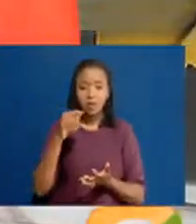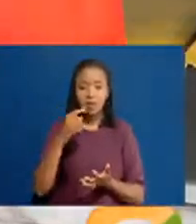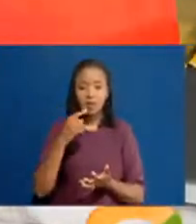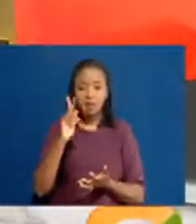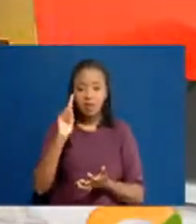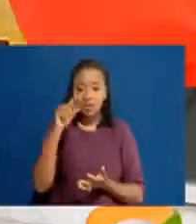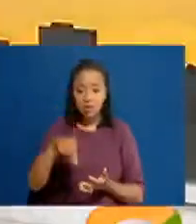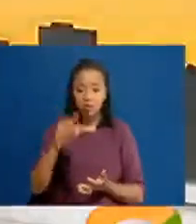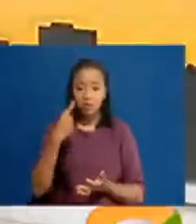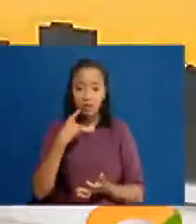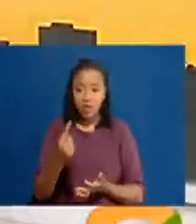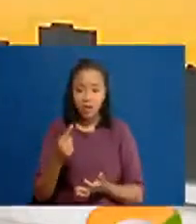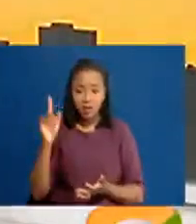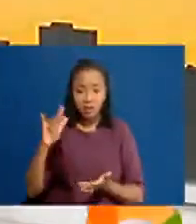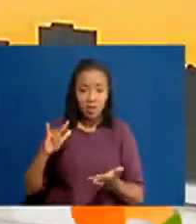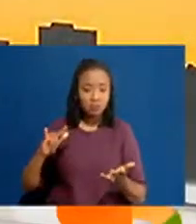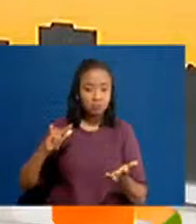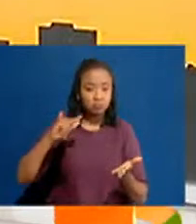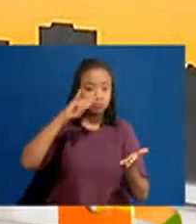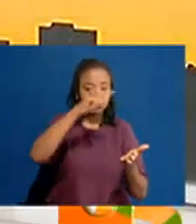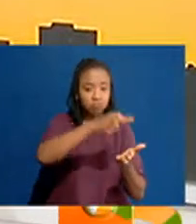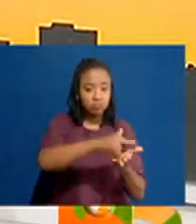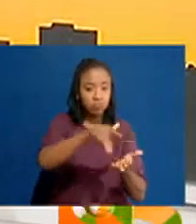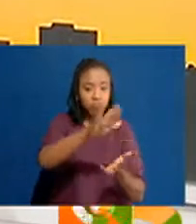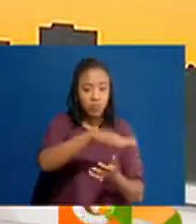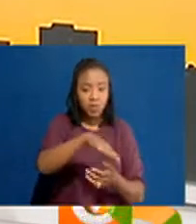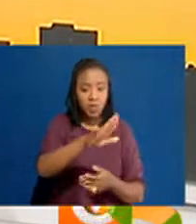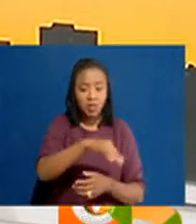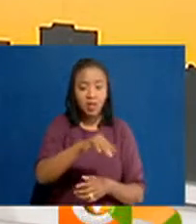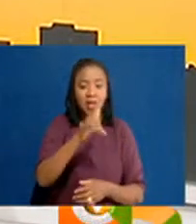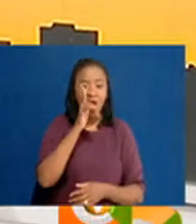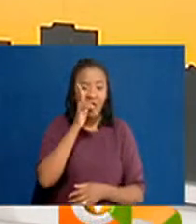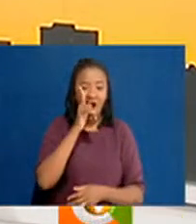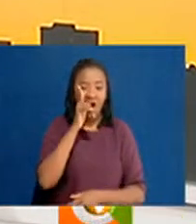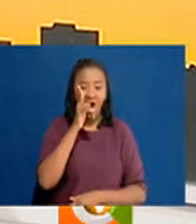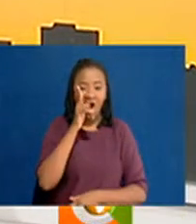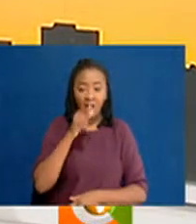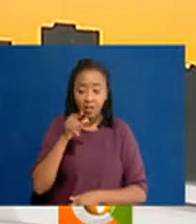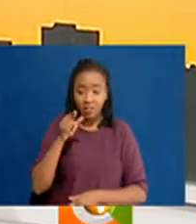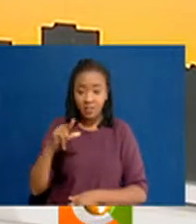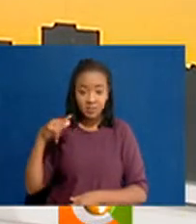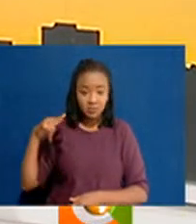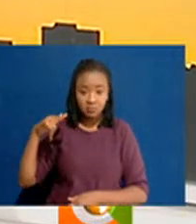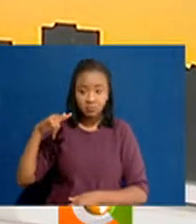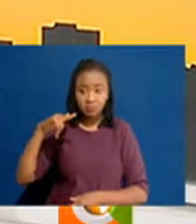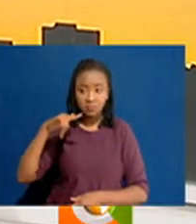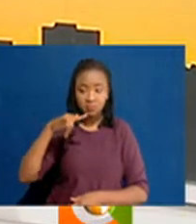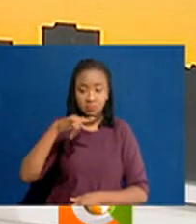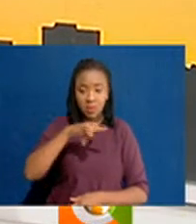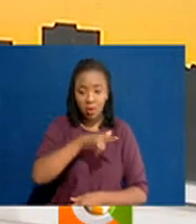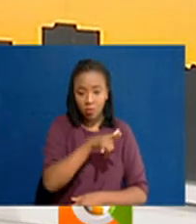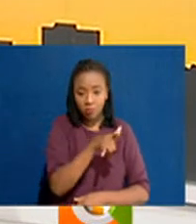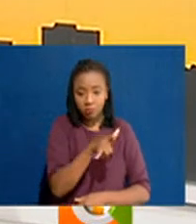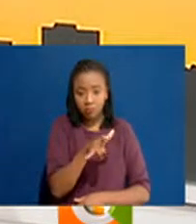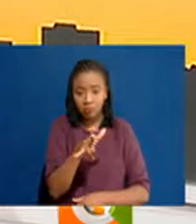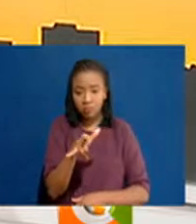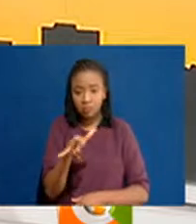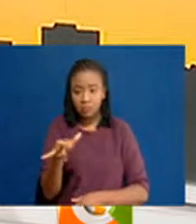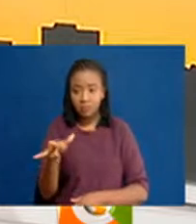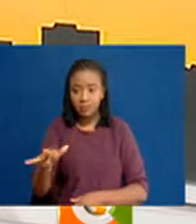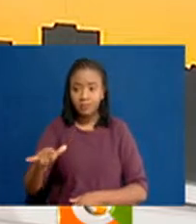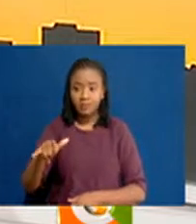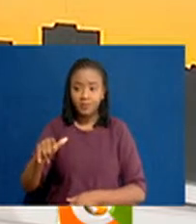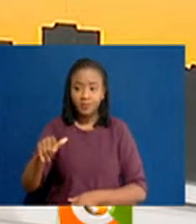mbao ilikuwa inaelekea katika uwanja wa kima taifu wa Heathrow huko London imewezo kuelekezo katika uwanja wa Stansted